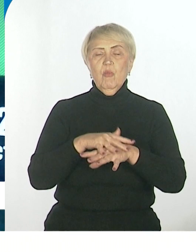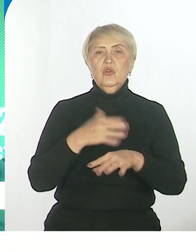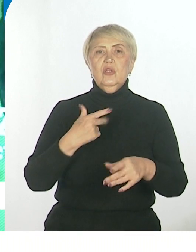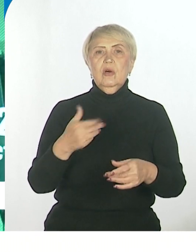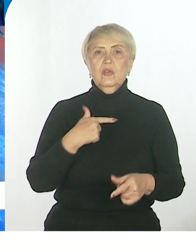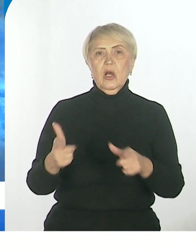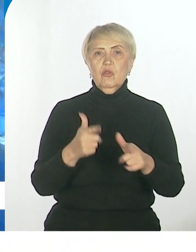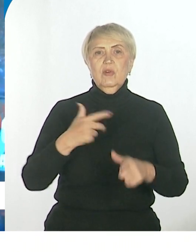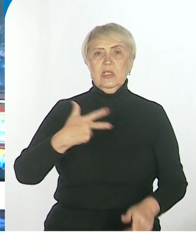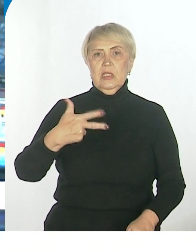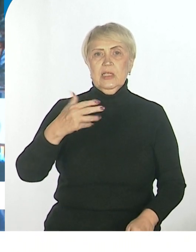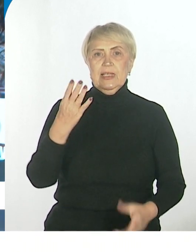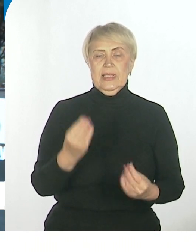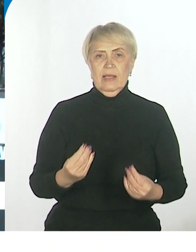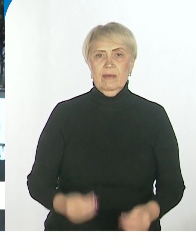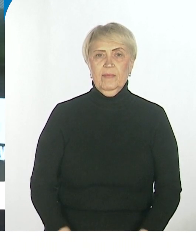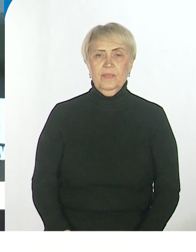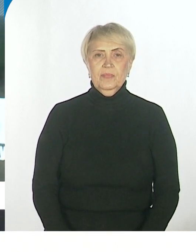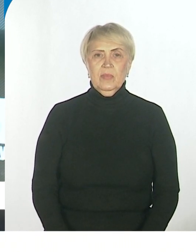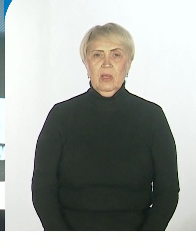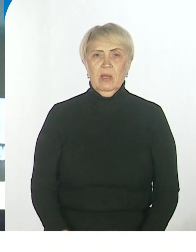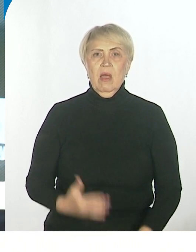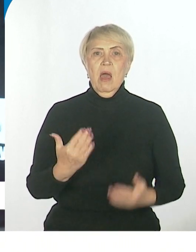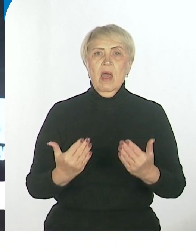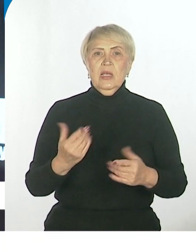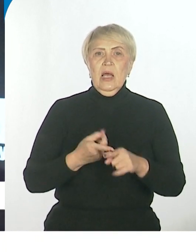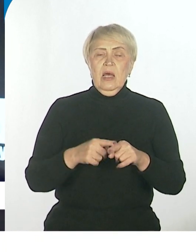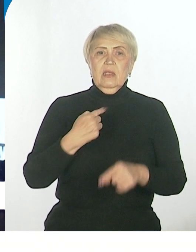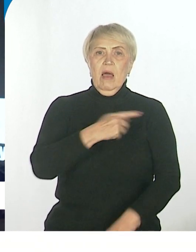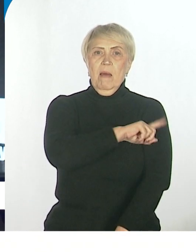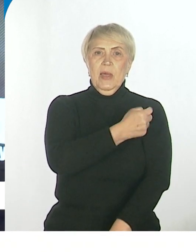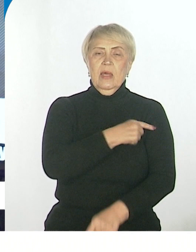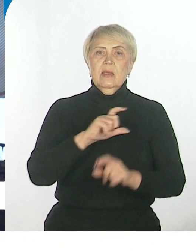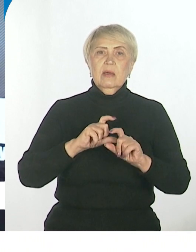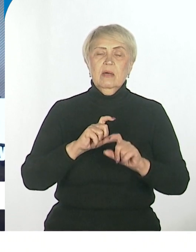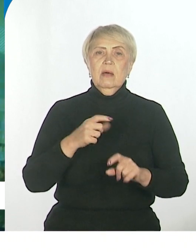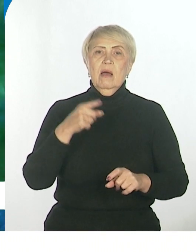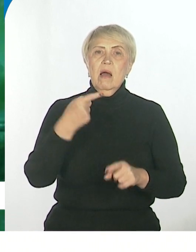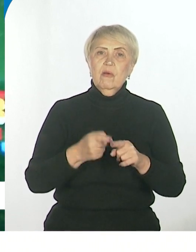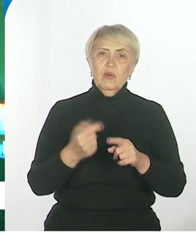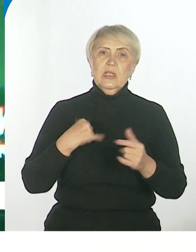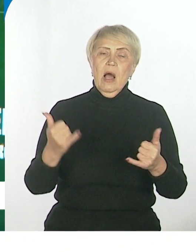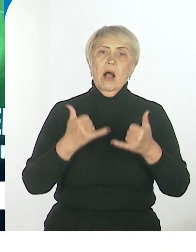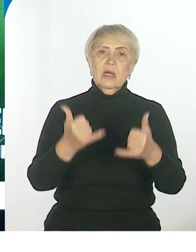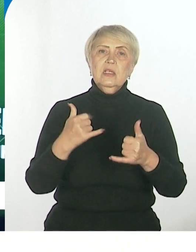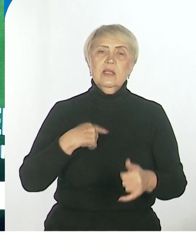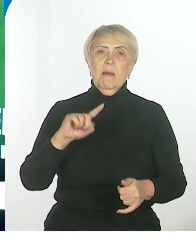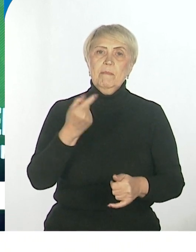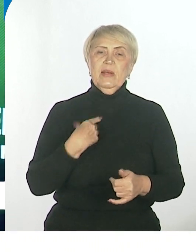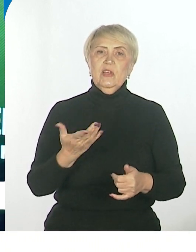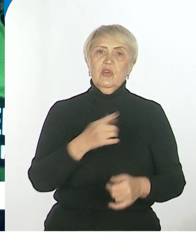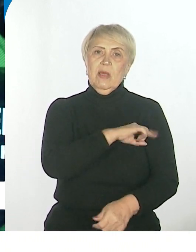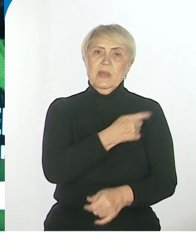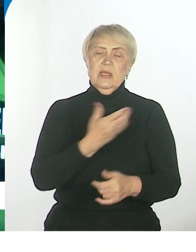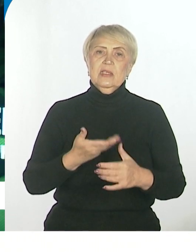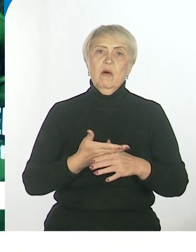пулеметчика. И даже если это медик, потому что оказание первой медицинской помощи в условиях боевых действий немножко